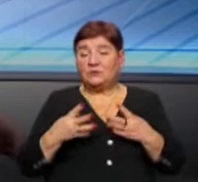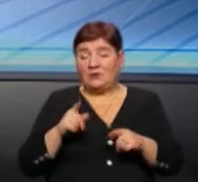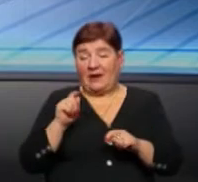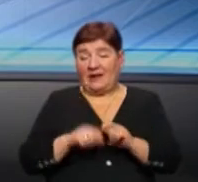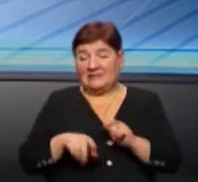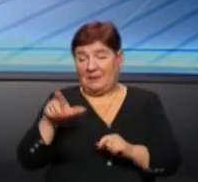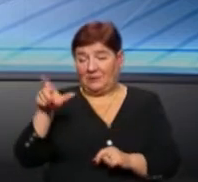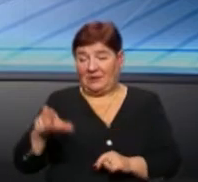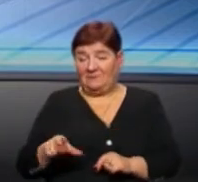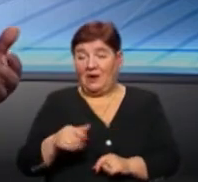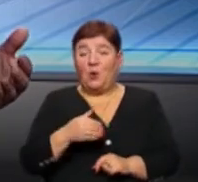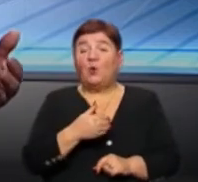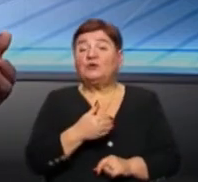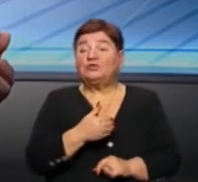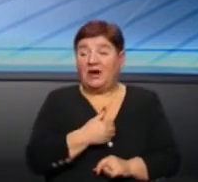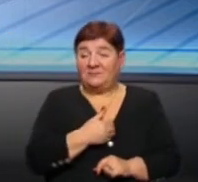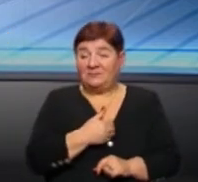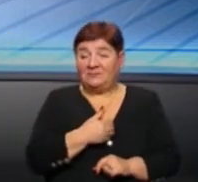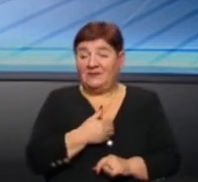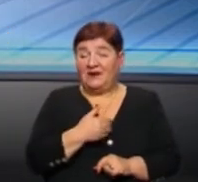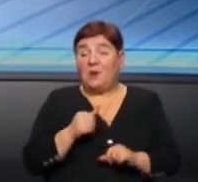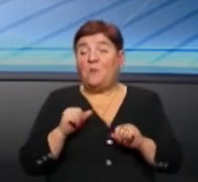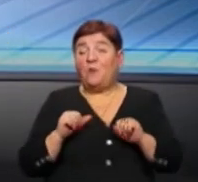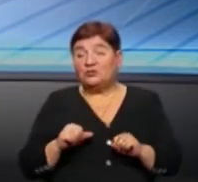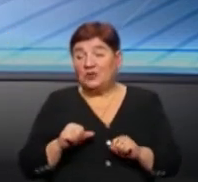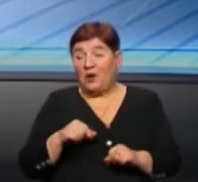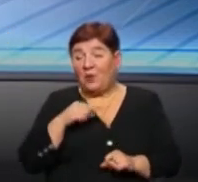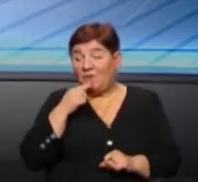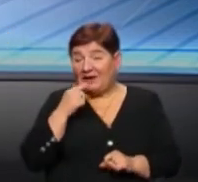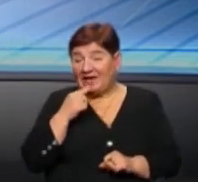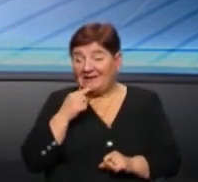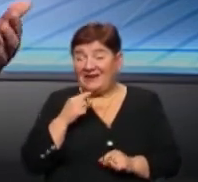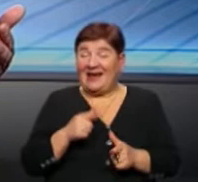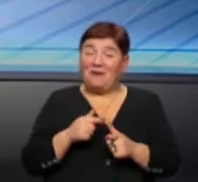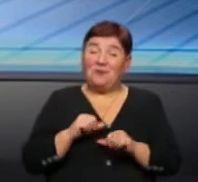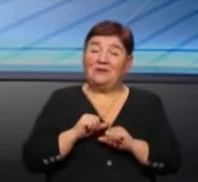інспекторів, скажімо так. Хоча, не знаю, чи можна в ефірі таки говорити,